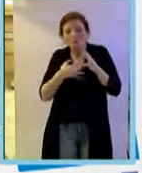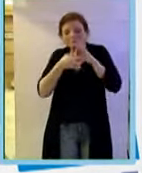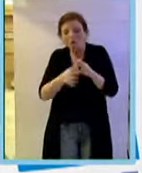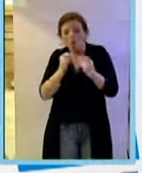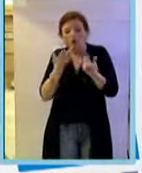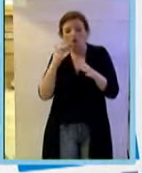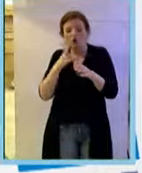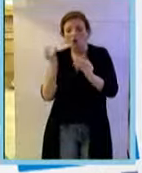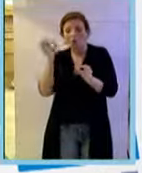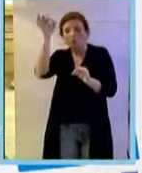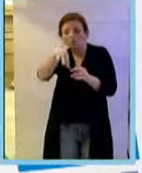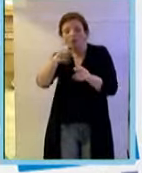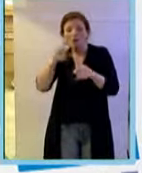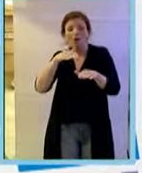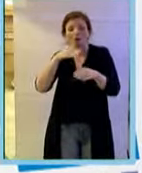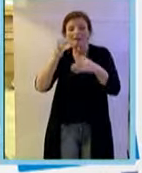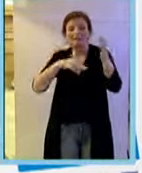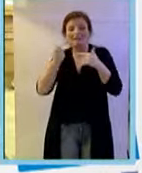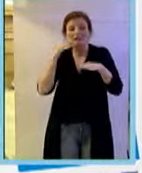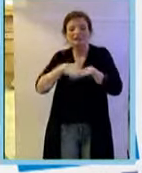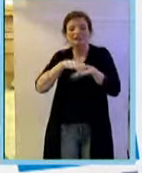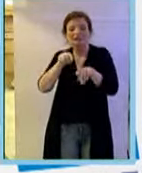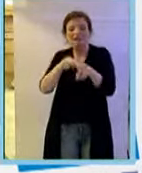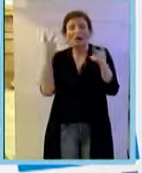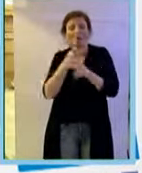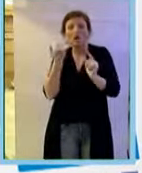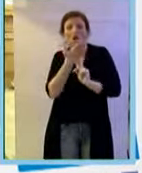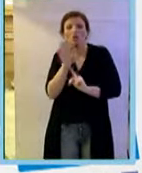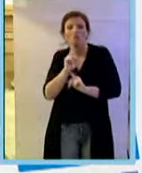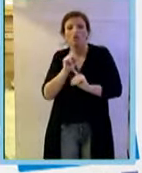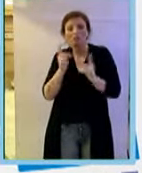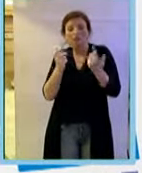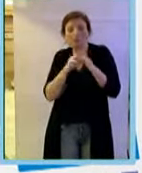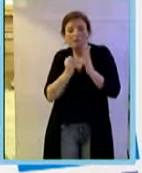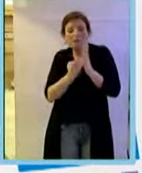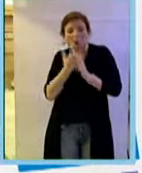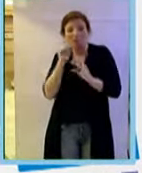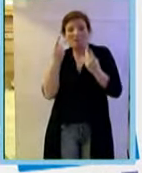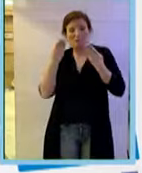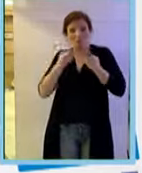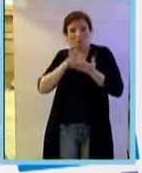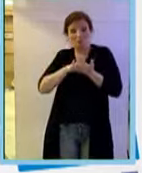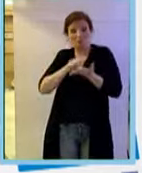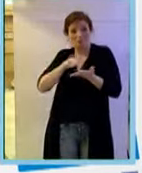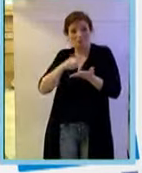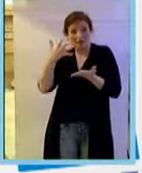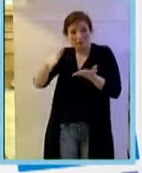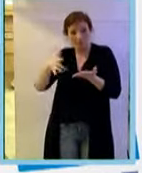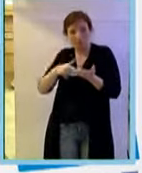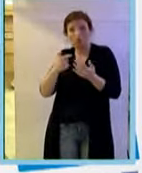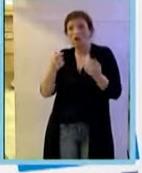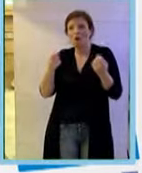applicata in un sistema sperimentale in nessun modo dimostra che sia filiologicamente importante. Questo studio è stato pubblicato nel